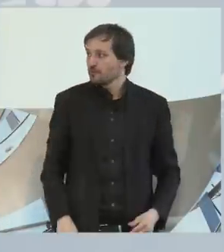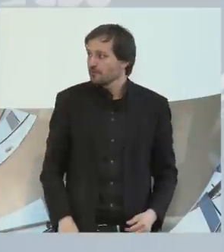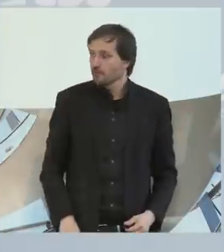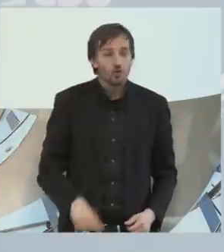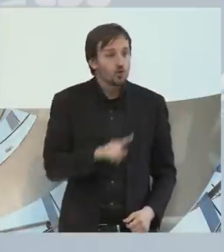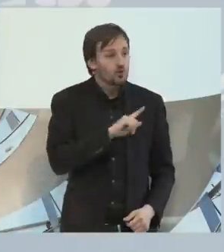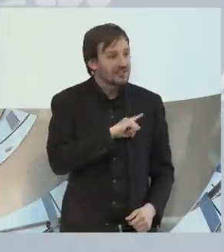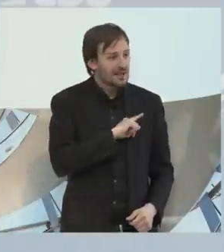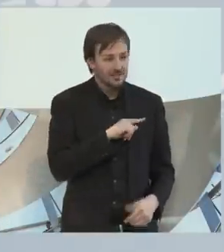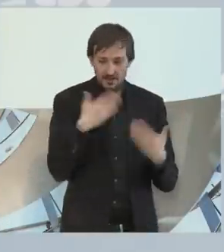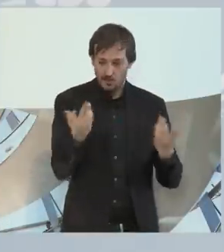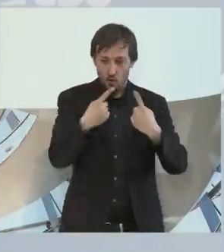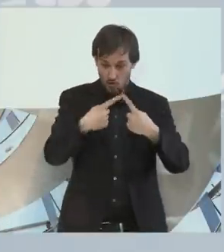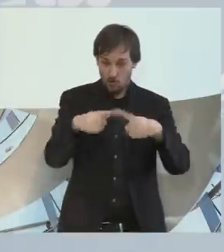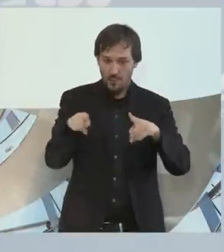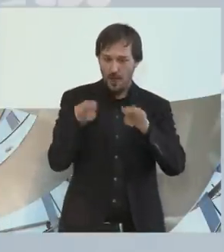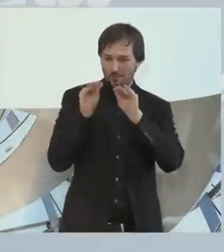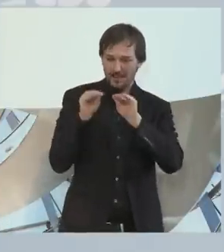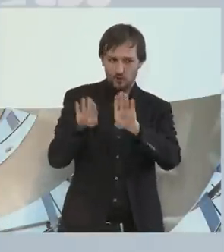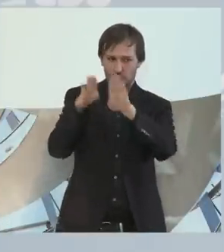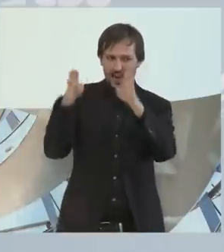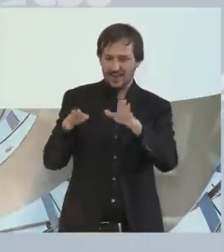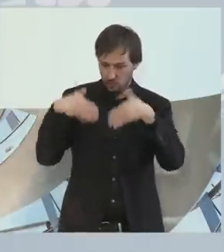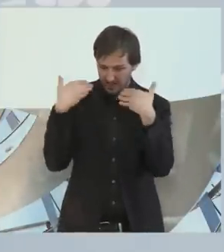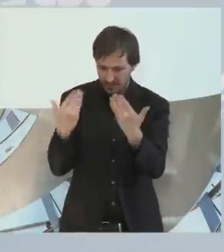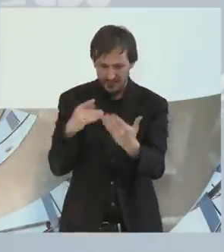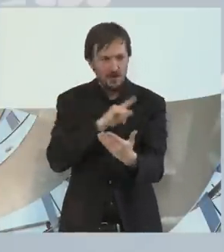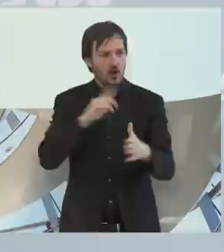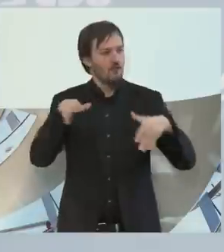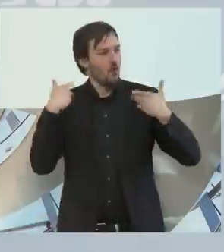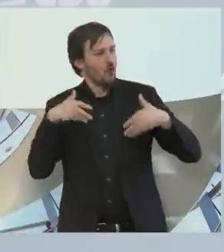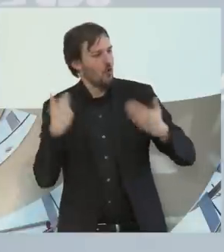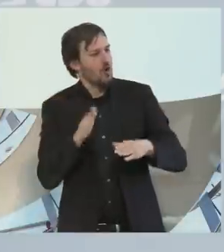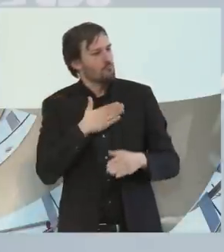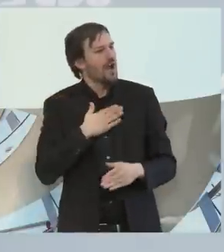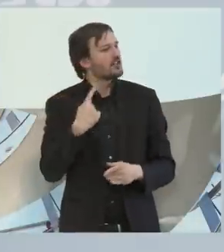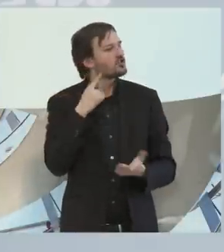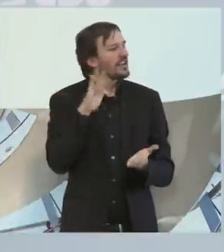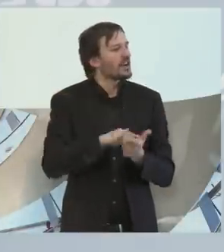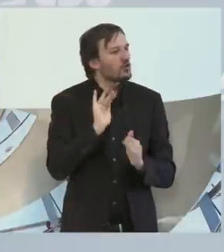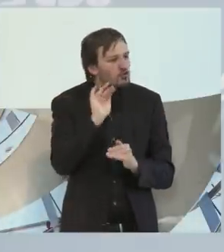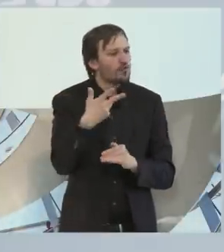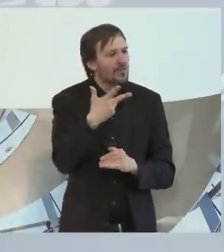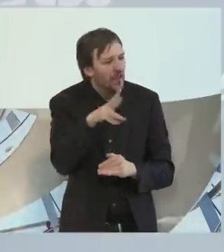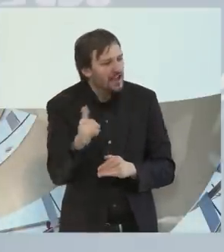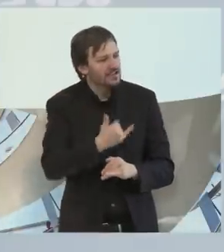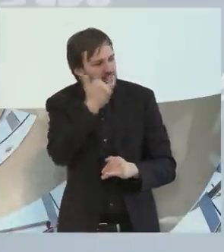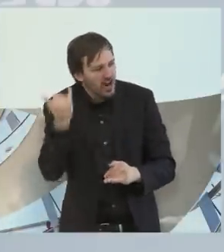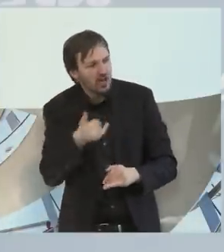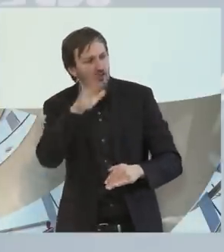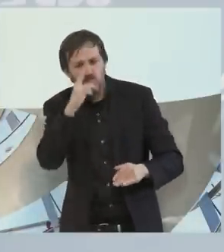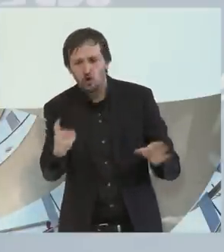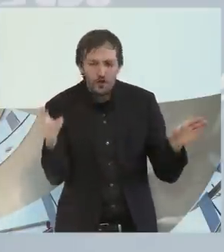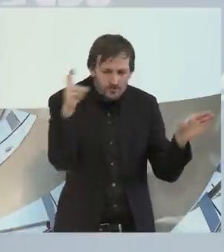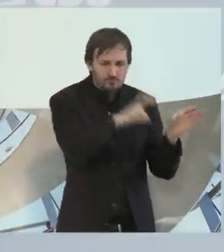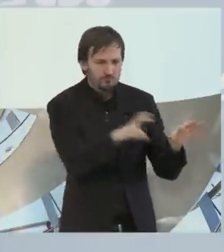dass es eine solche Sonderpädagogische Einrichtung gibt, wo meine Schwägerin jetzt schon über 30 Jahre hingeht, wo sie auch